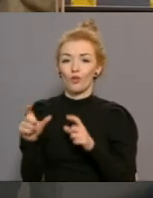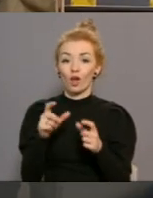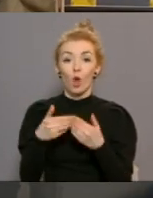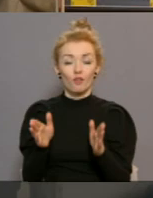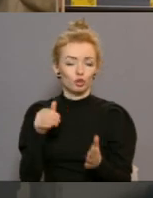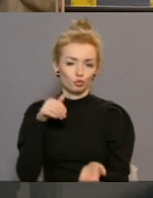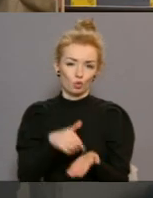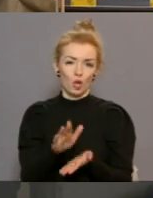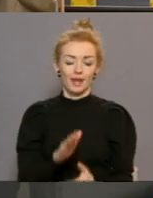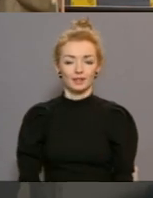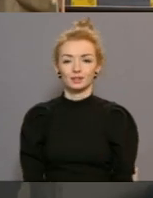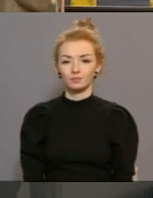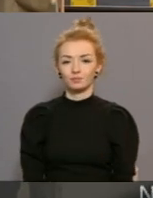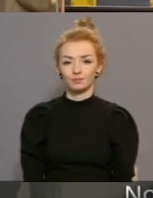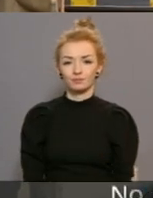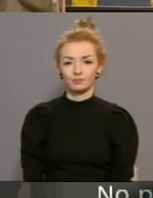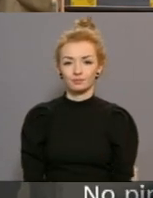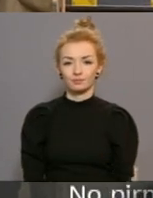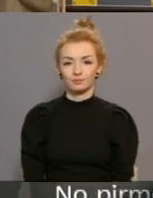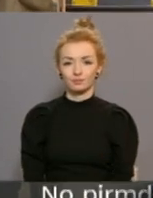noraidīts. Madar Līdzīt, Latvijas televīzija.